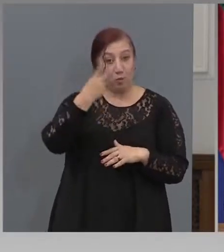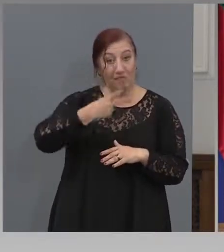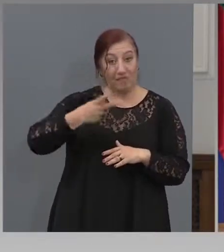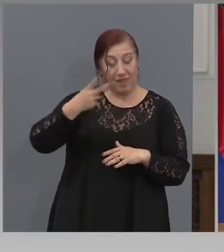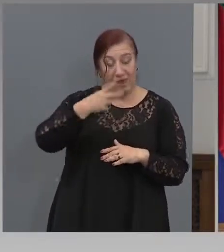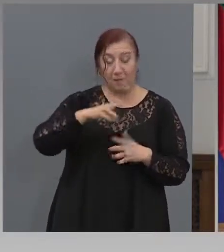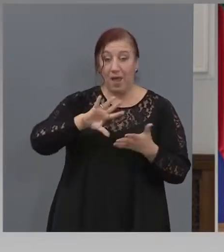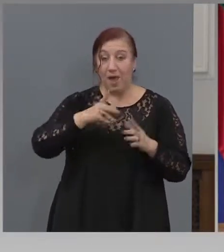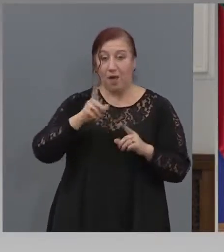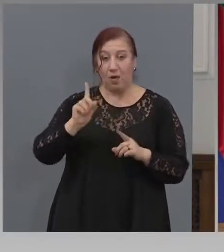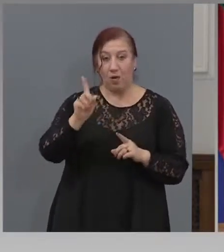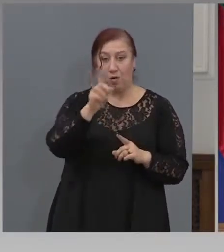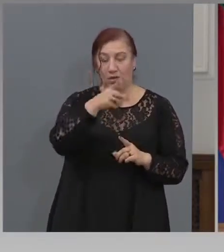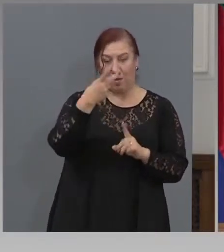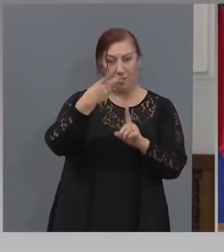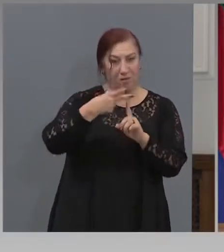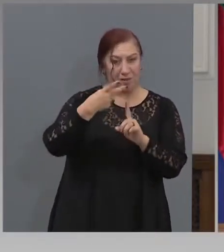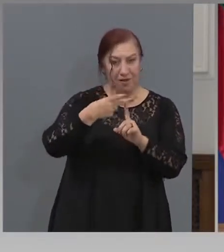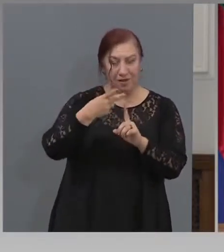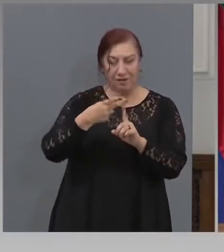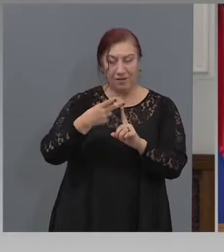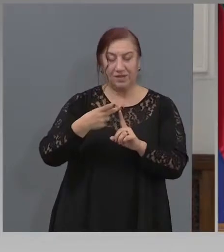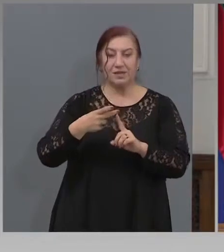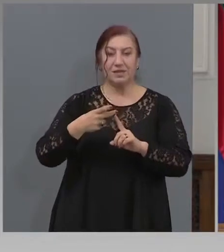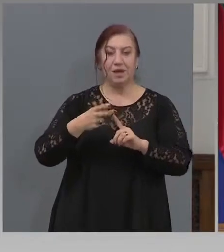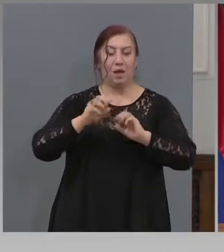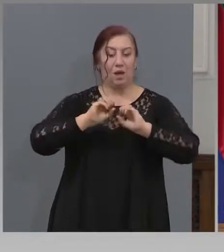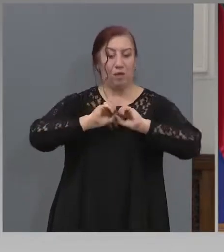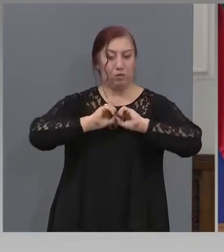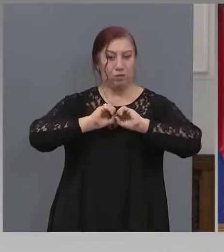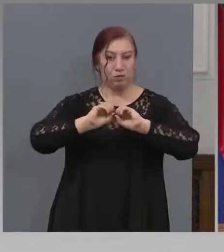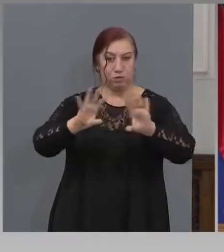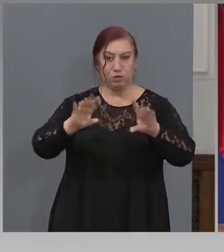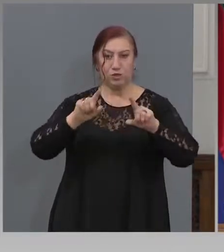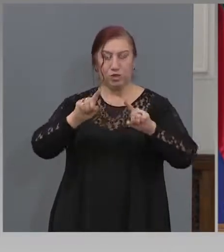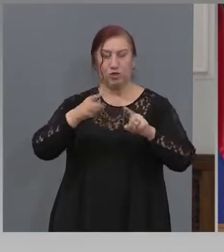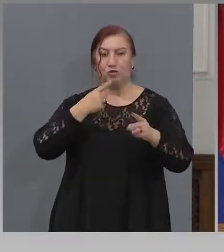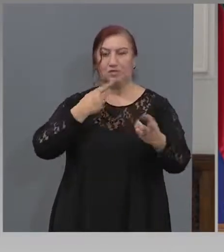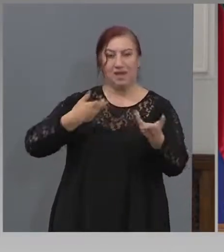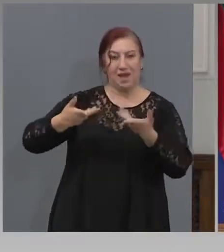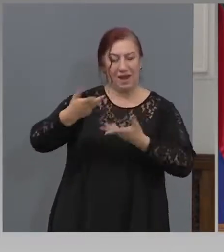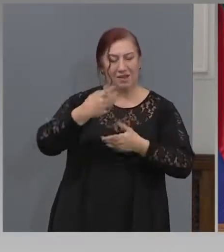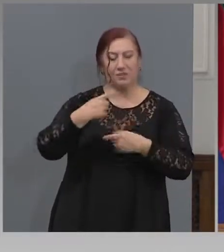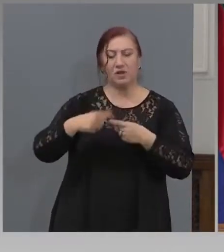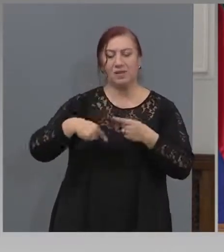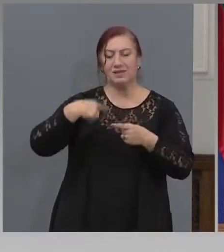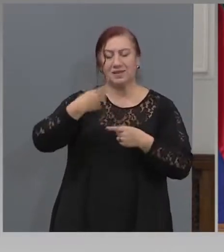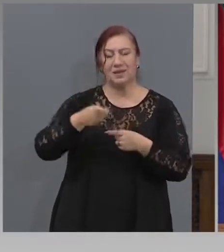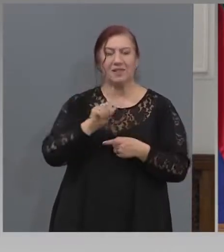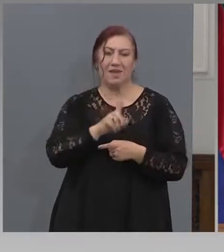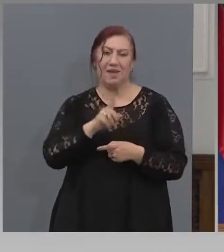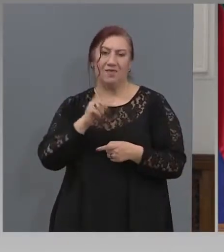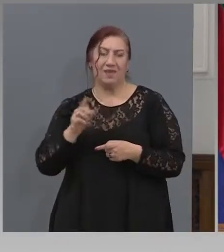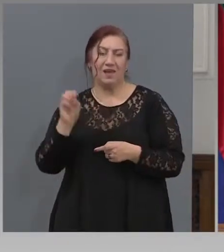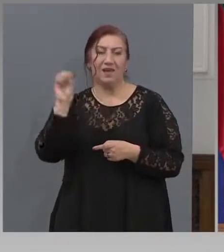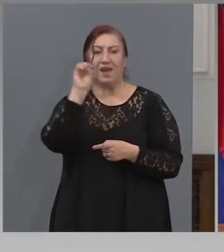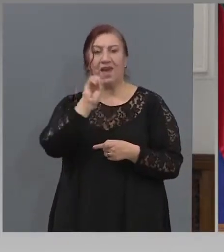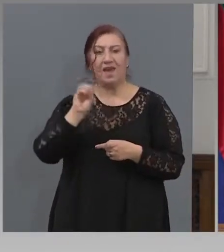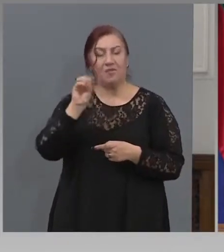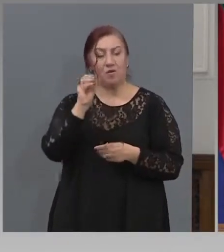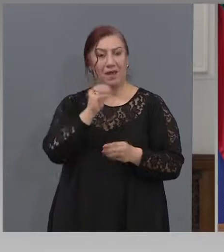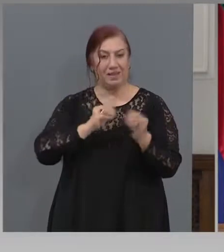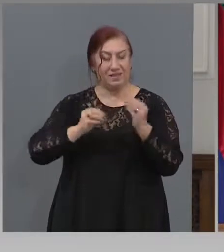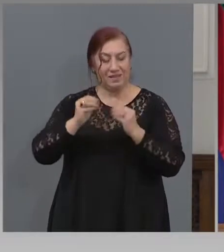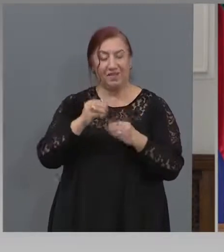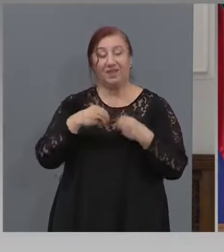пуска този разговор наш, защото след всеки Европейски съвет лидерите дават прес-конференция, си е на